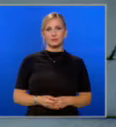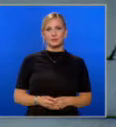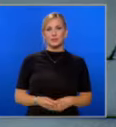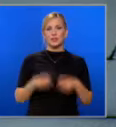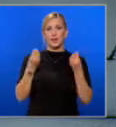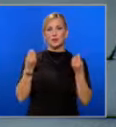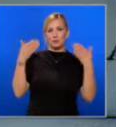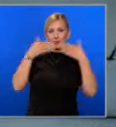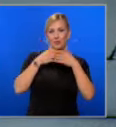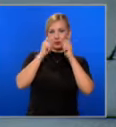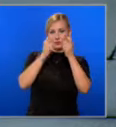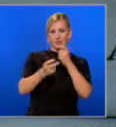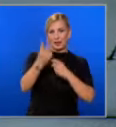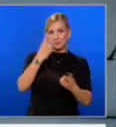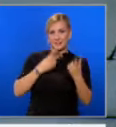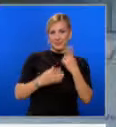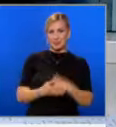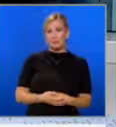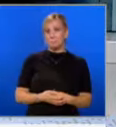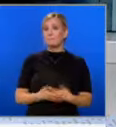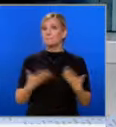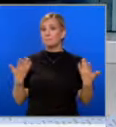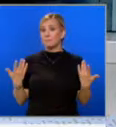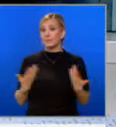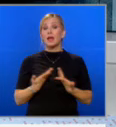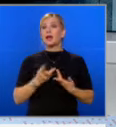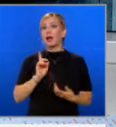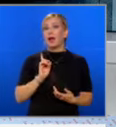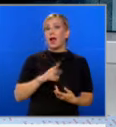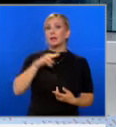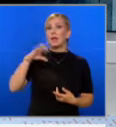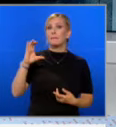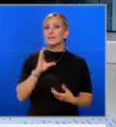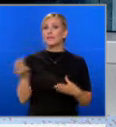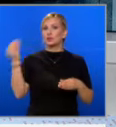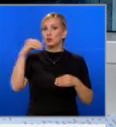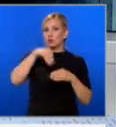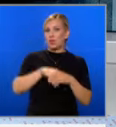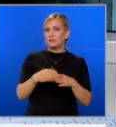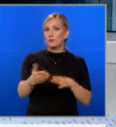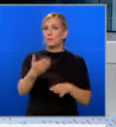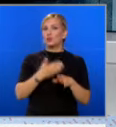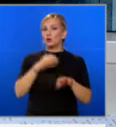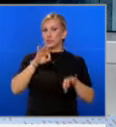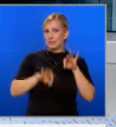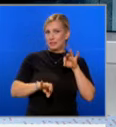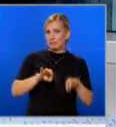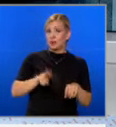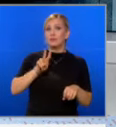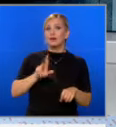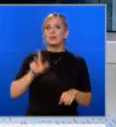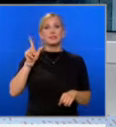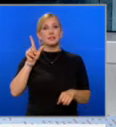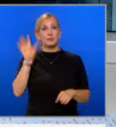Здравейте с новините в 18. Развръзка за това как ДПС ще участва в предсрочния вод на 27